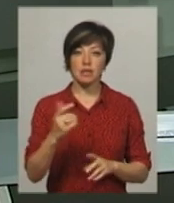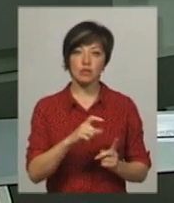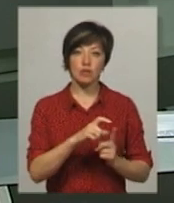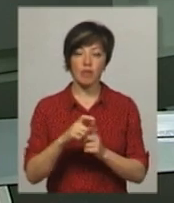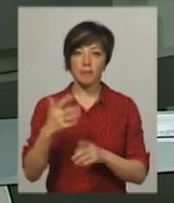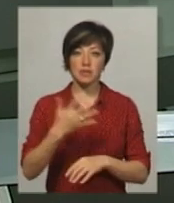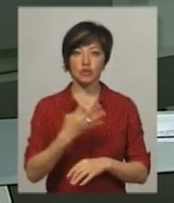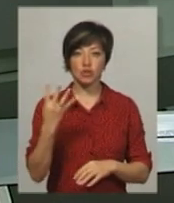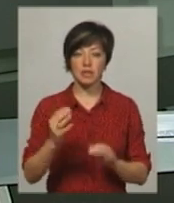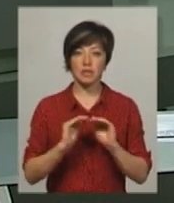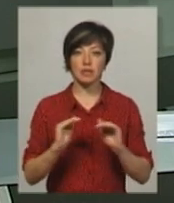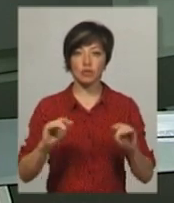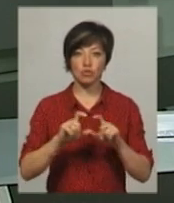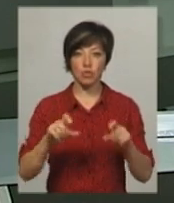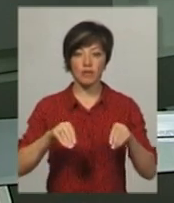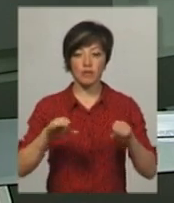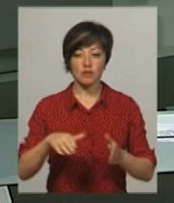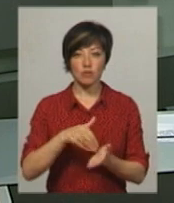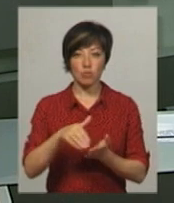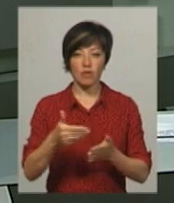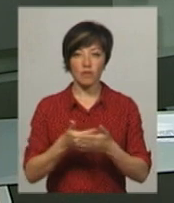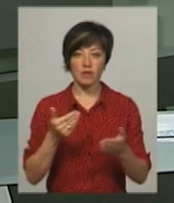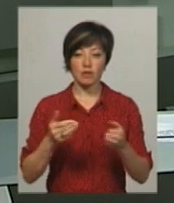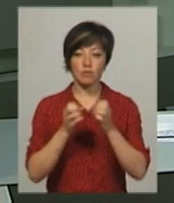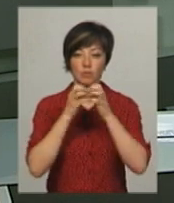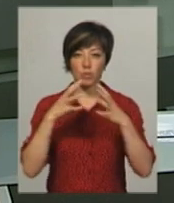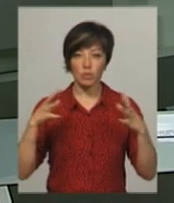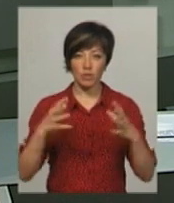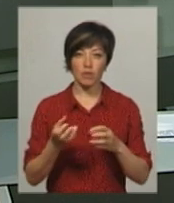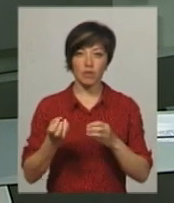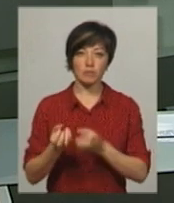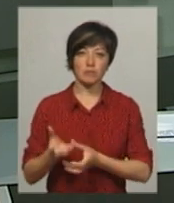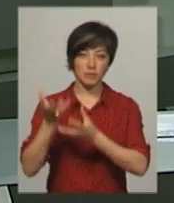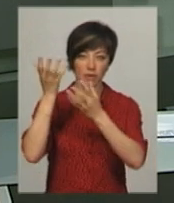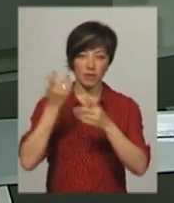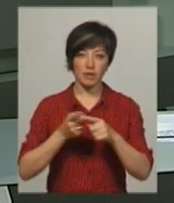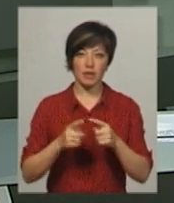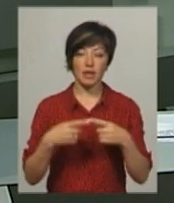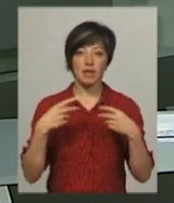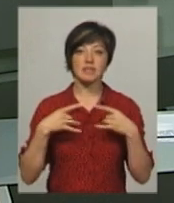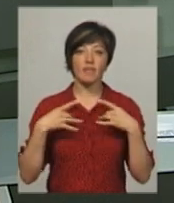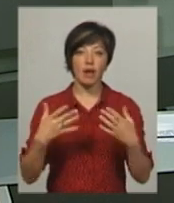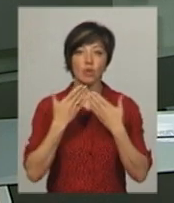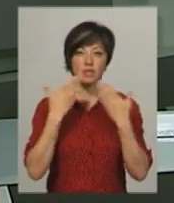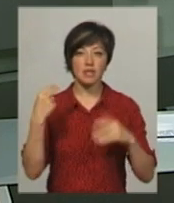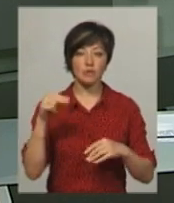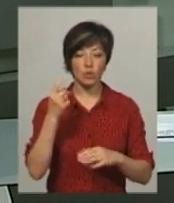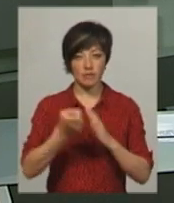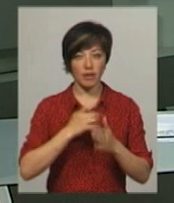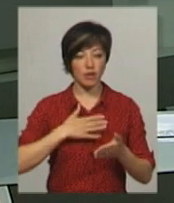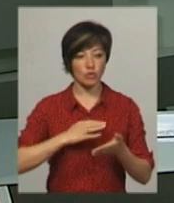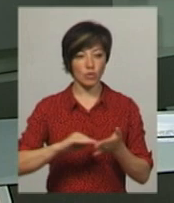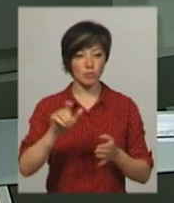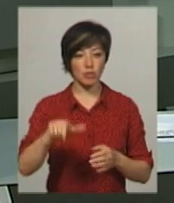словами, 54 учні школи вирішили відмовитись від запускання повітряних кульок в небо на святі останнього дзвоника. Чому, дізнавалась